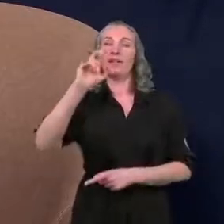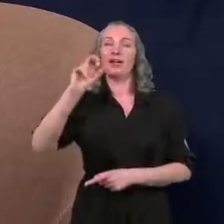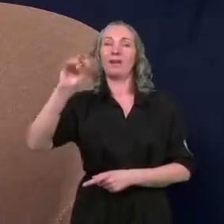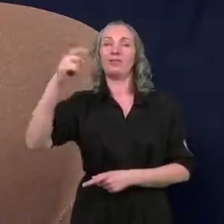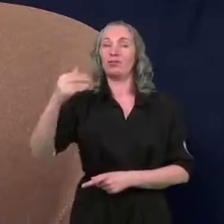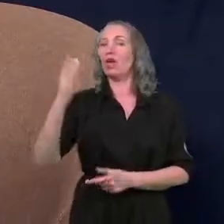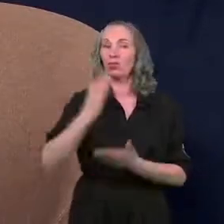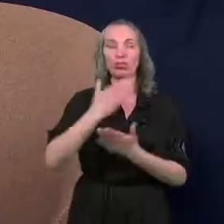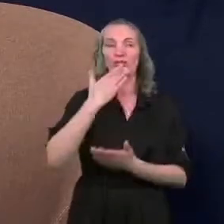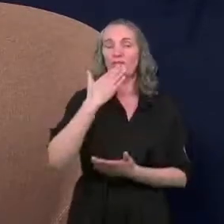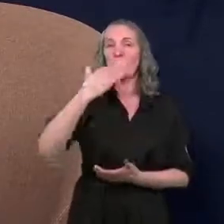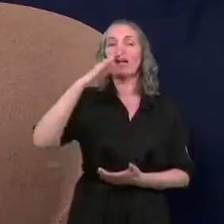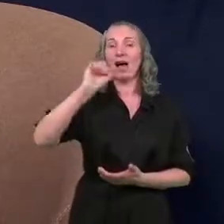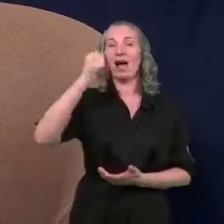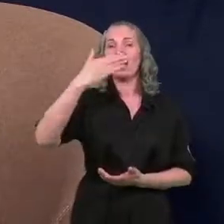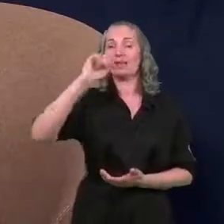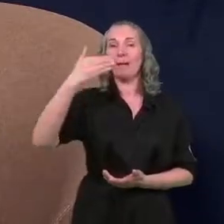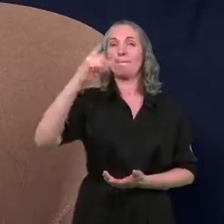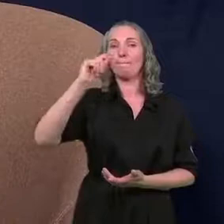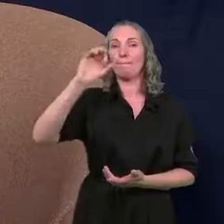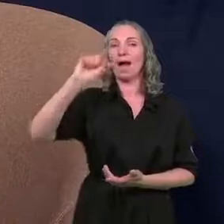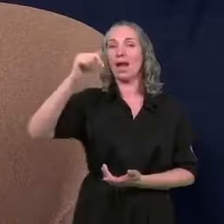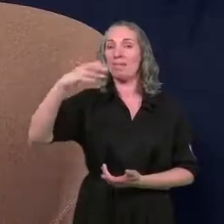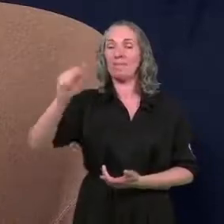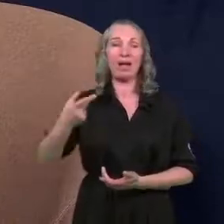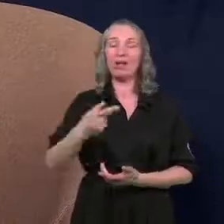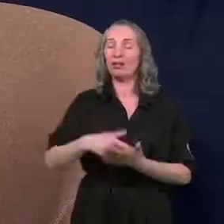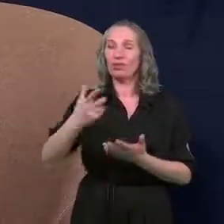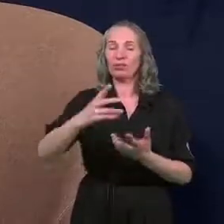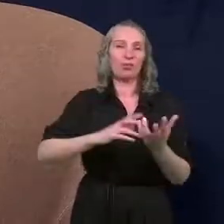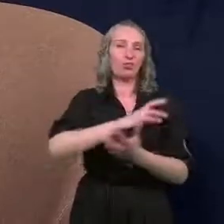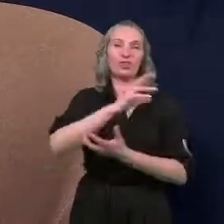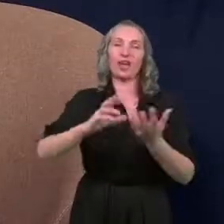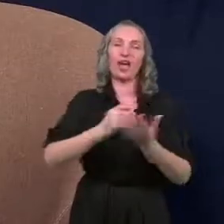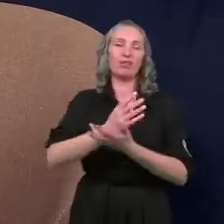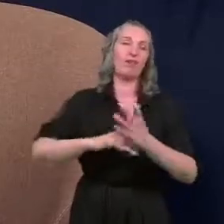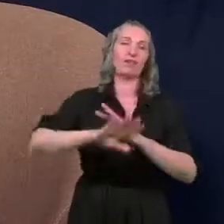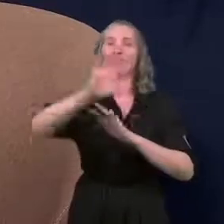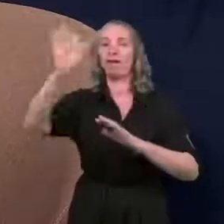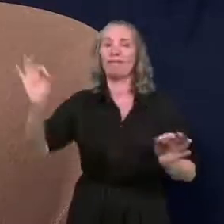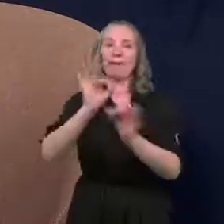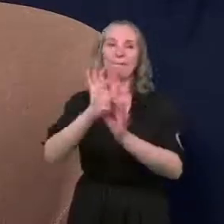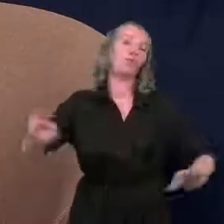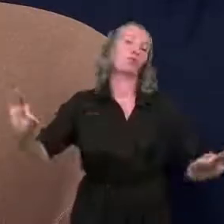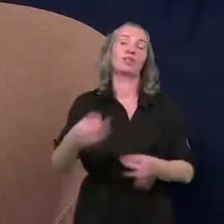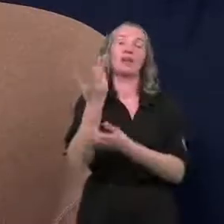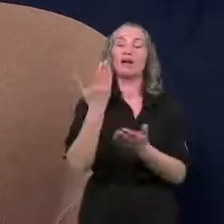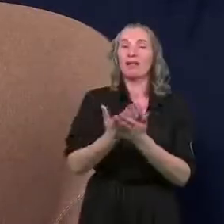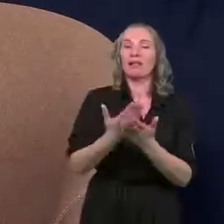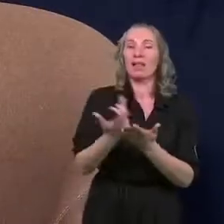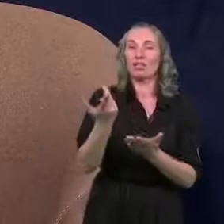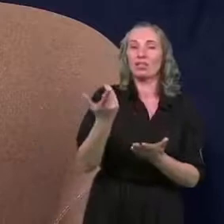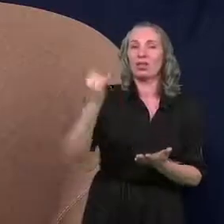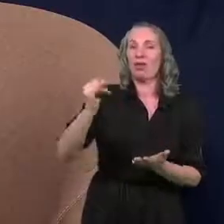Adamie Palma. Przecież to są naprawdę światowej sławy muzycji. Dlaczego nie mamy